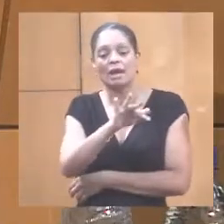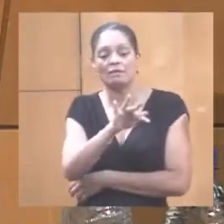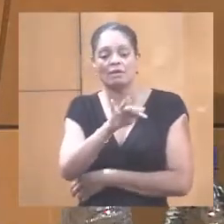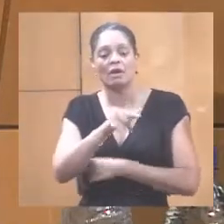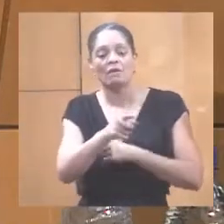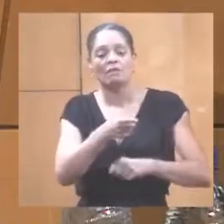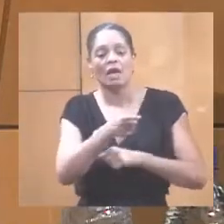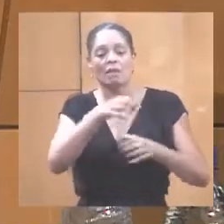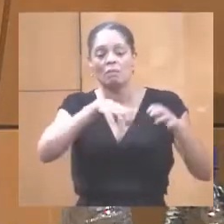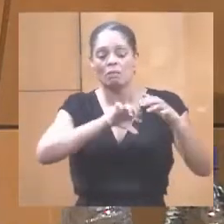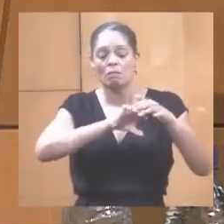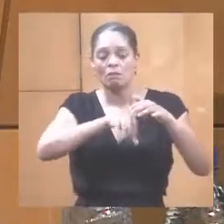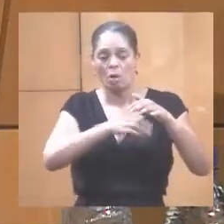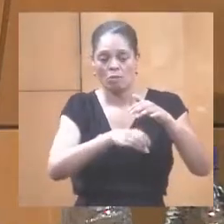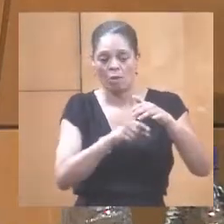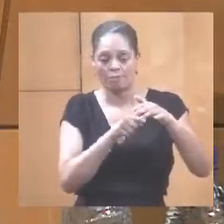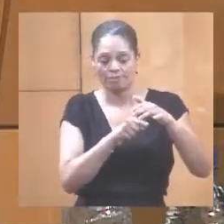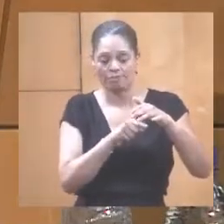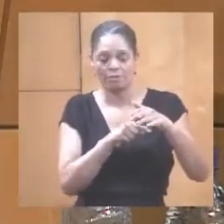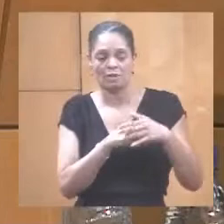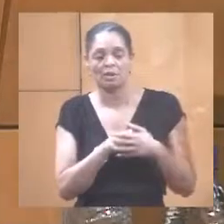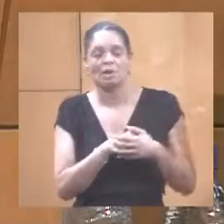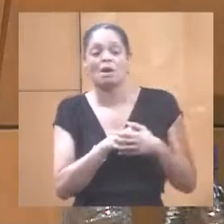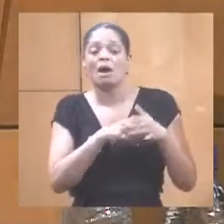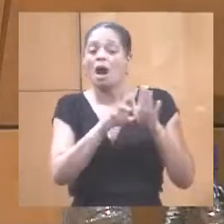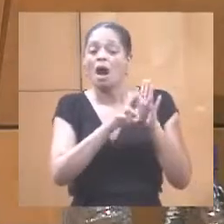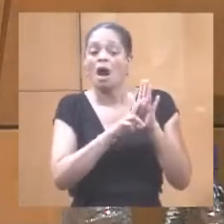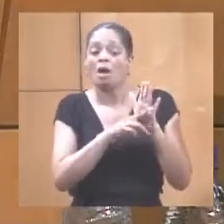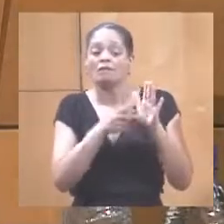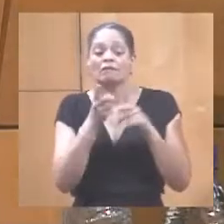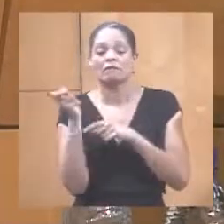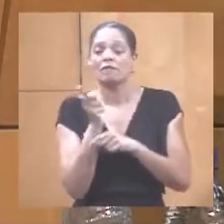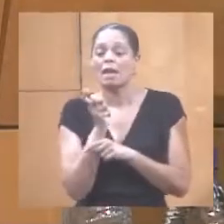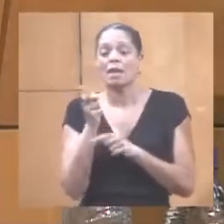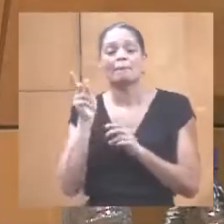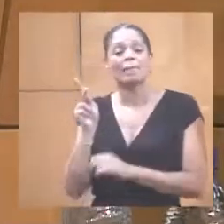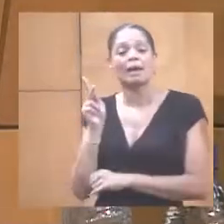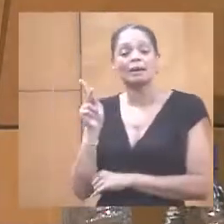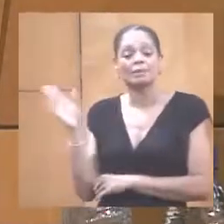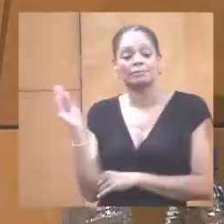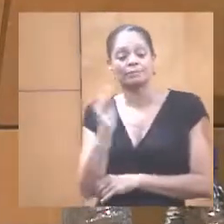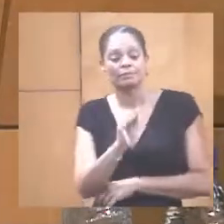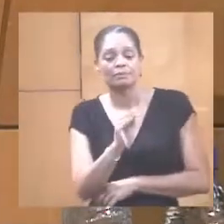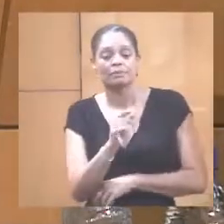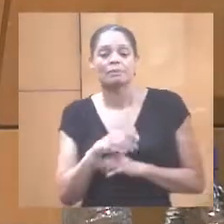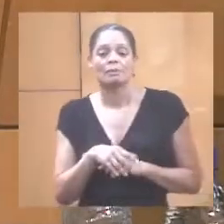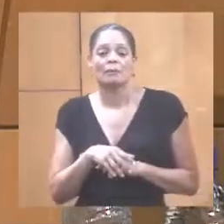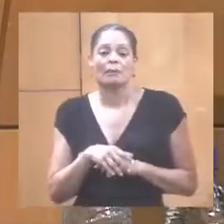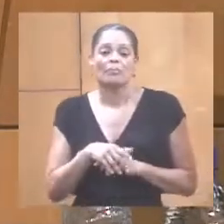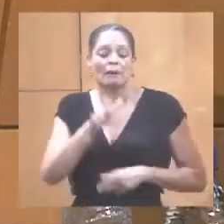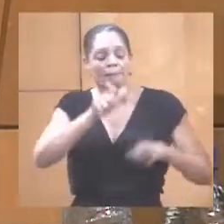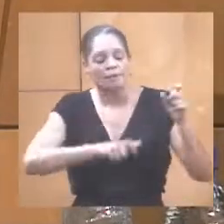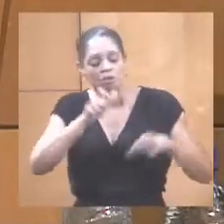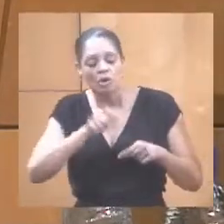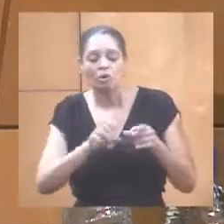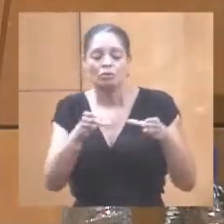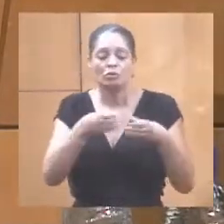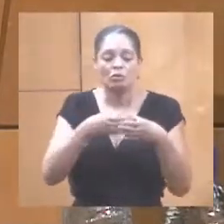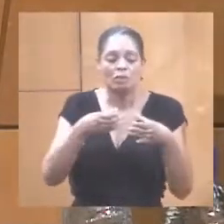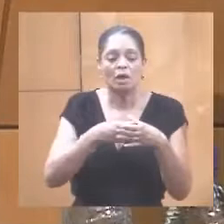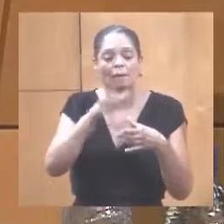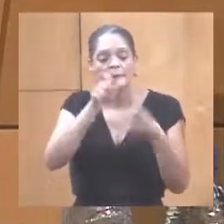Pôle emploi, dont les règles sont définies depuis Paris. Et qui excluent un certain nombre de publics, un certain nombre de formations, etc.